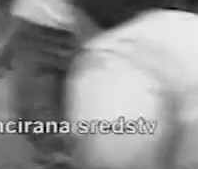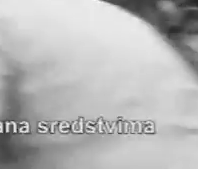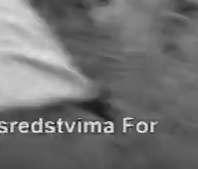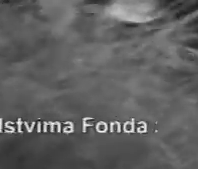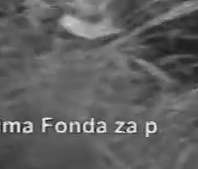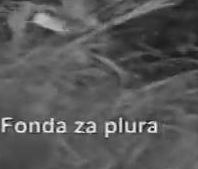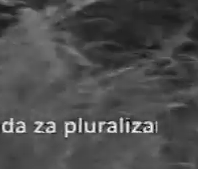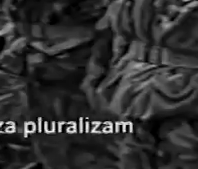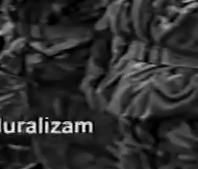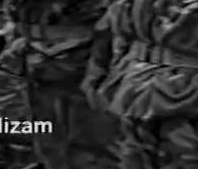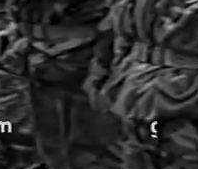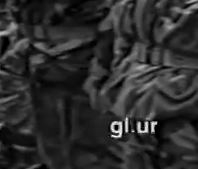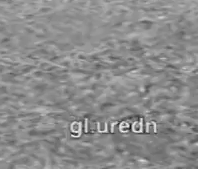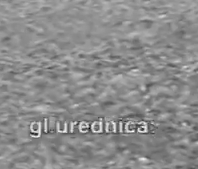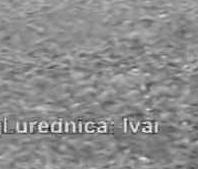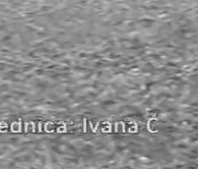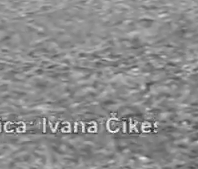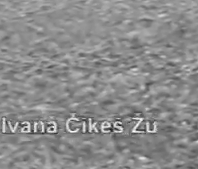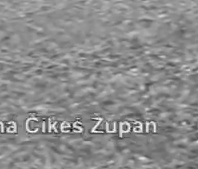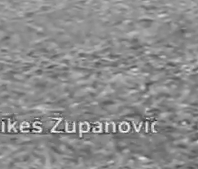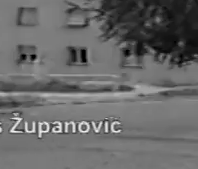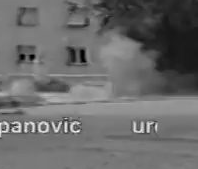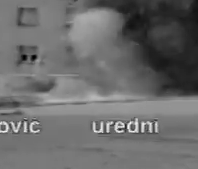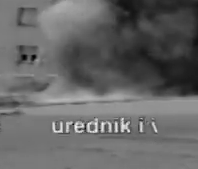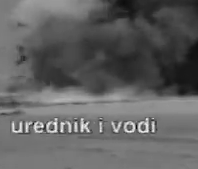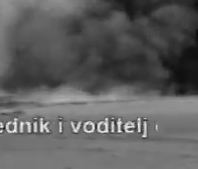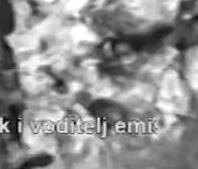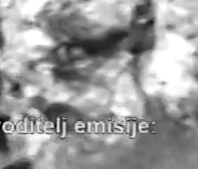Hrvatskoj i Hrvatskoj.